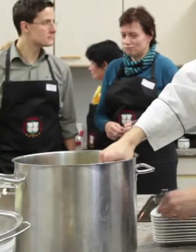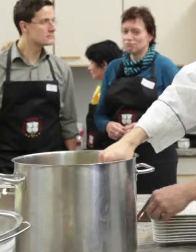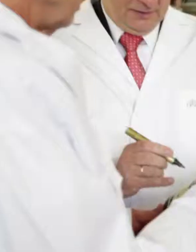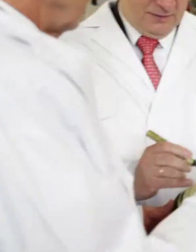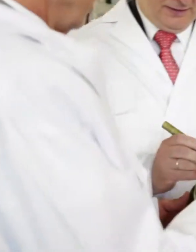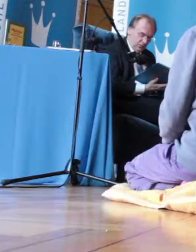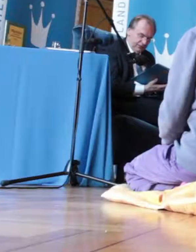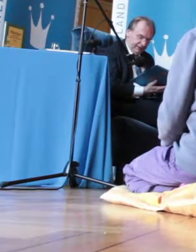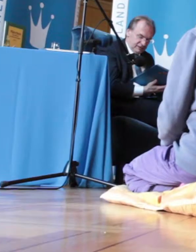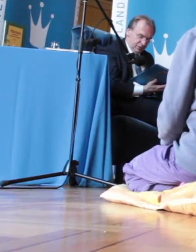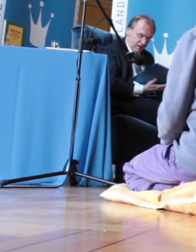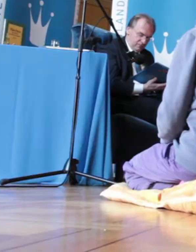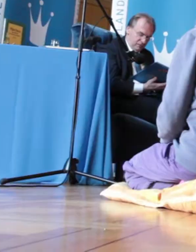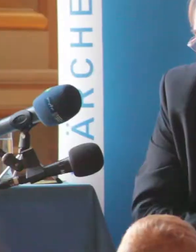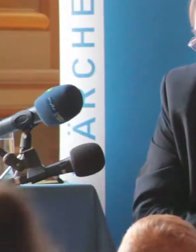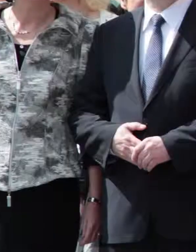Musik